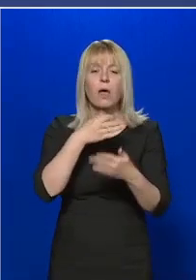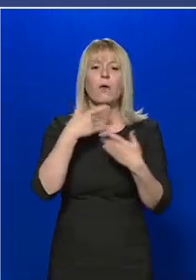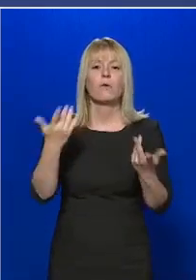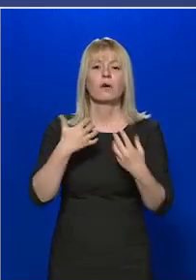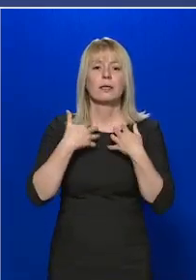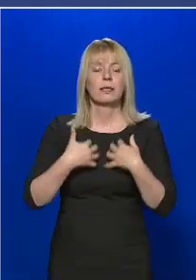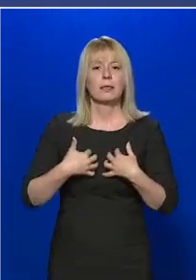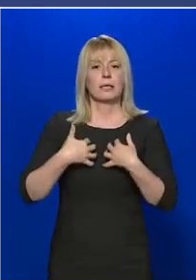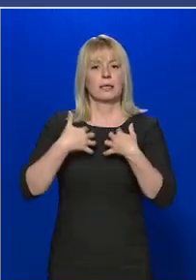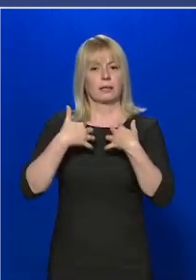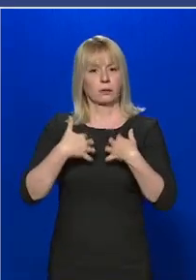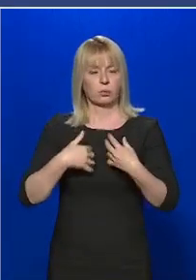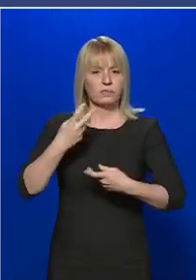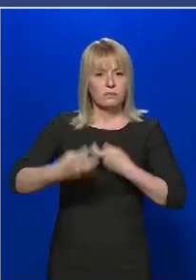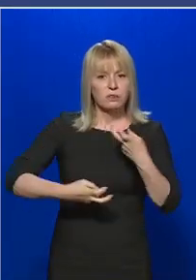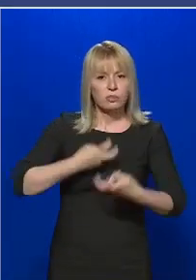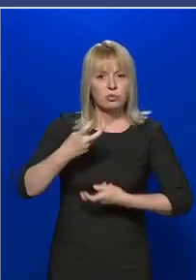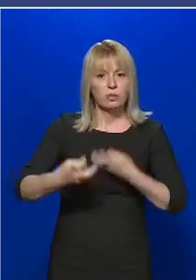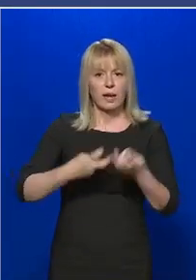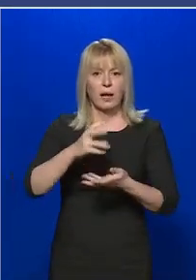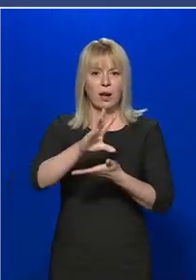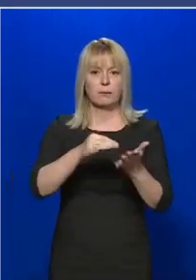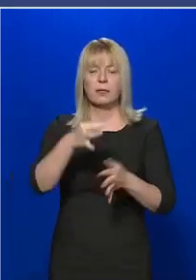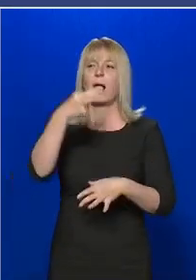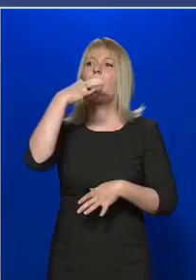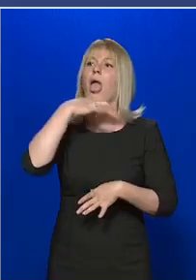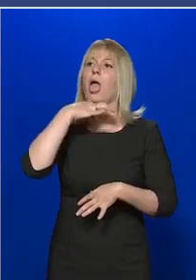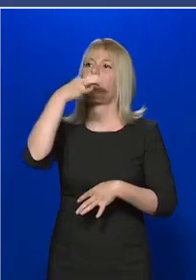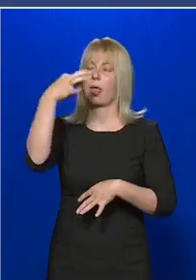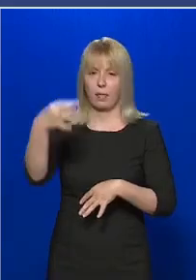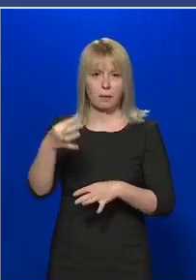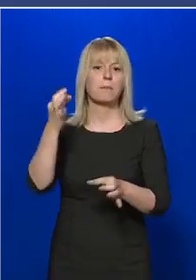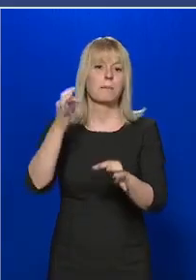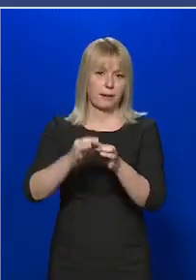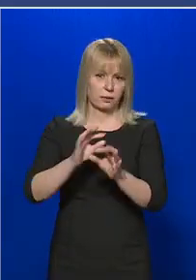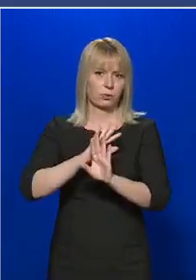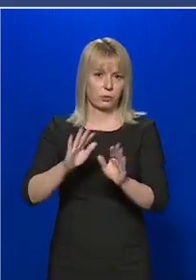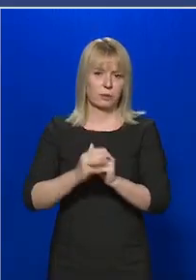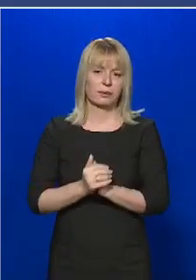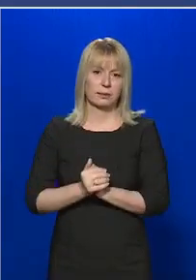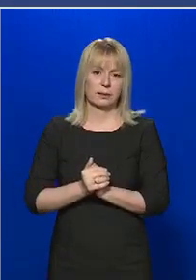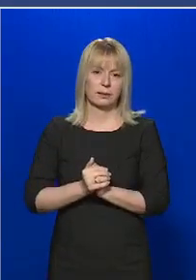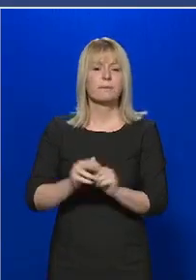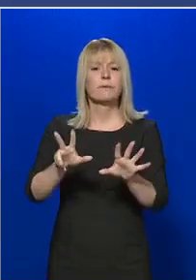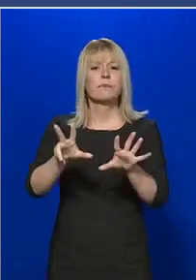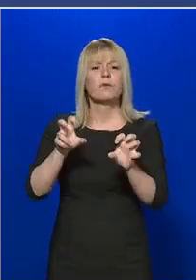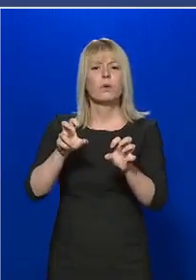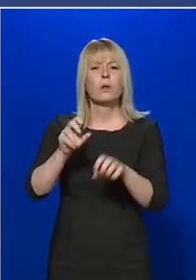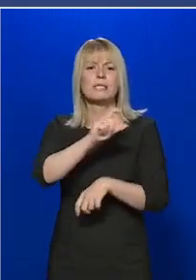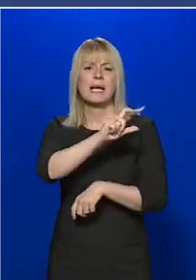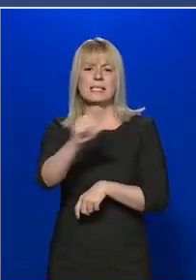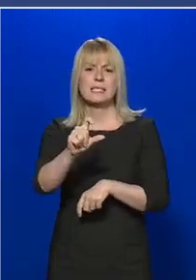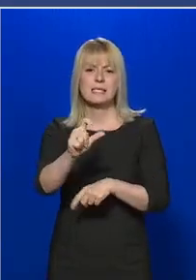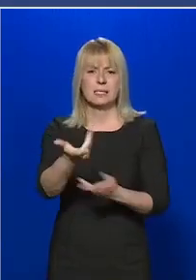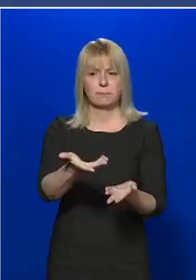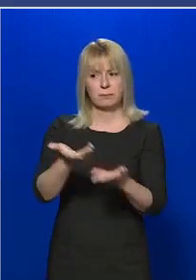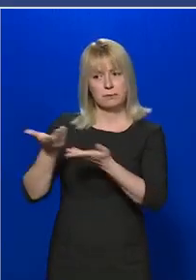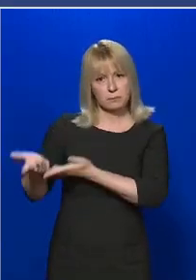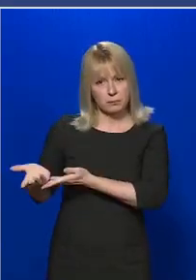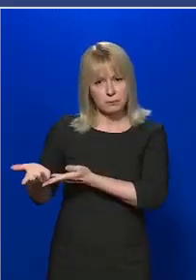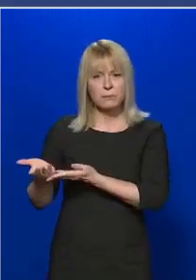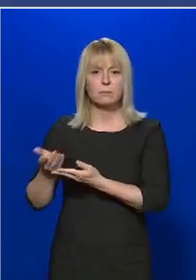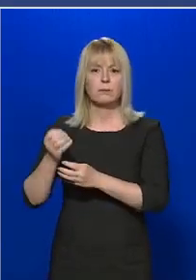vizsgálatra mintavétel történik. Közel 800 címet kapnak a